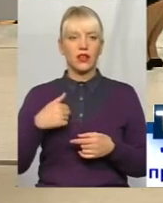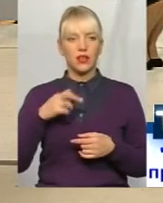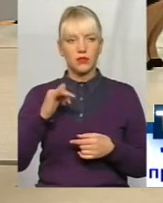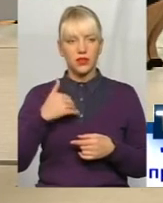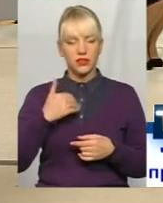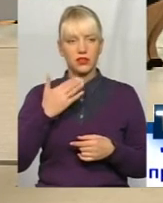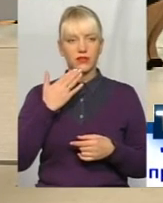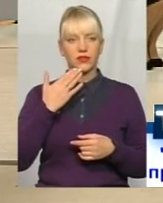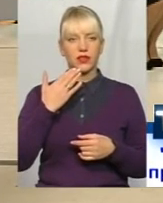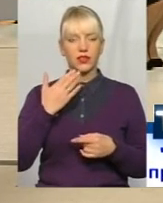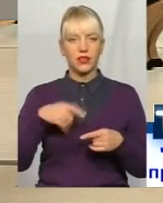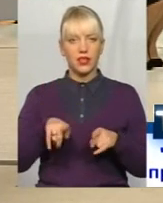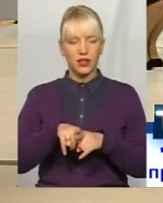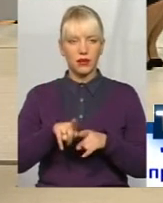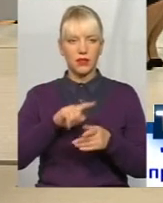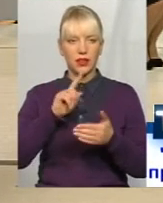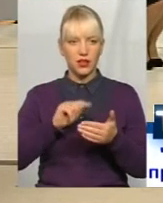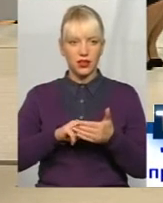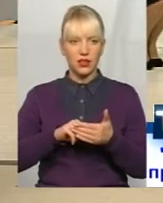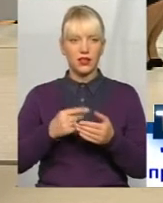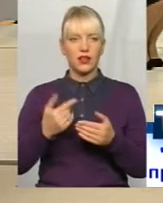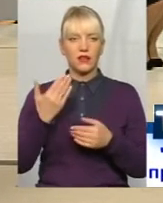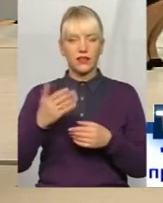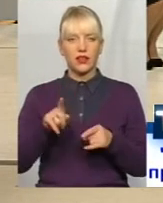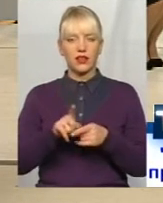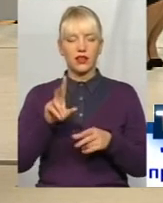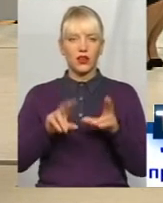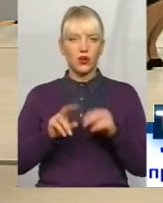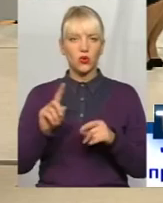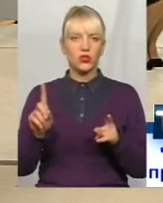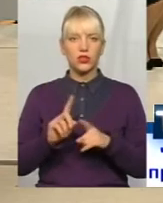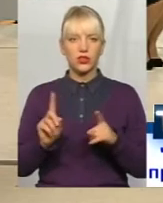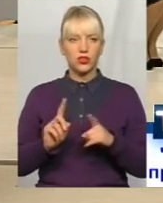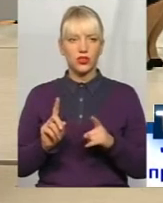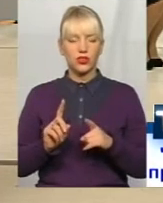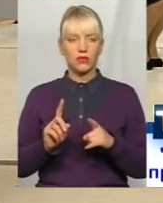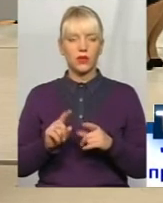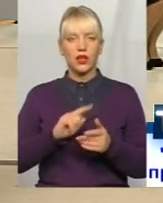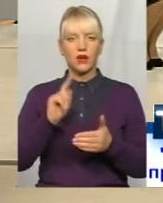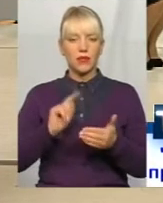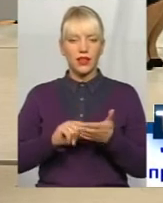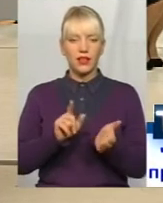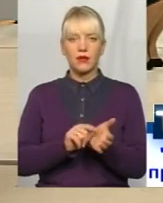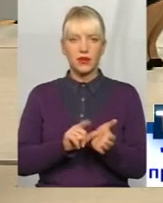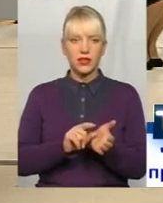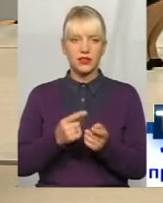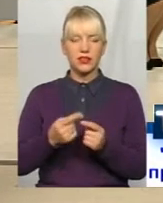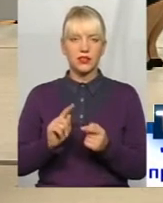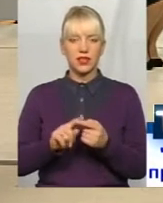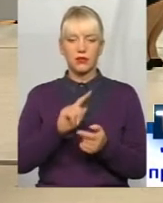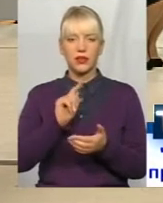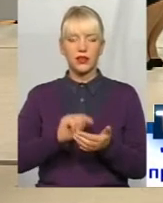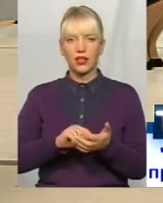додати таке питання. Слухай. Ви так рахуєте, допустимо, питання пенсії – це таке є